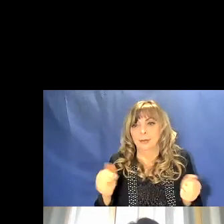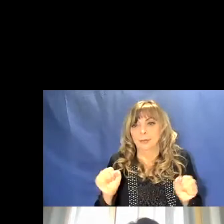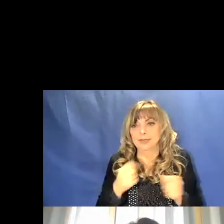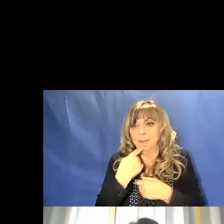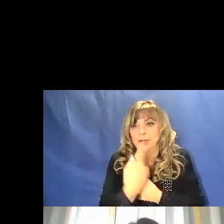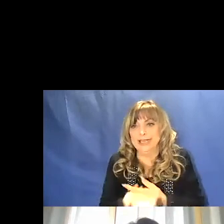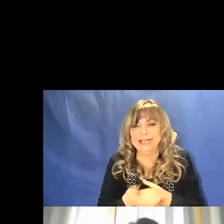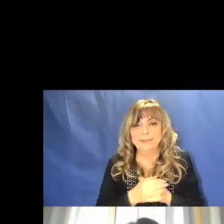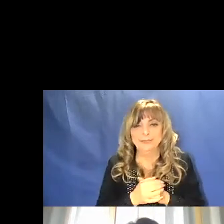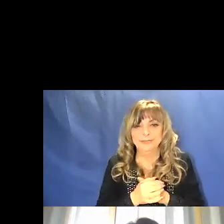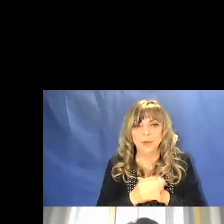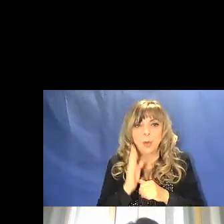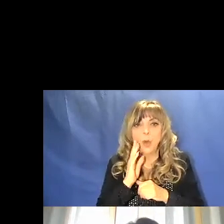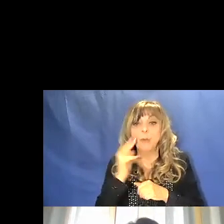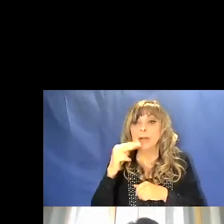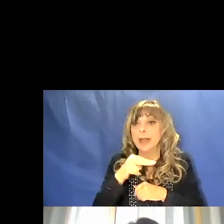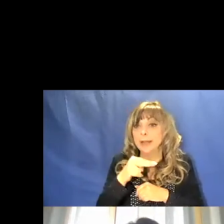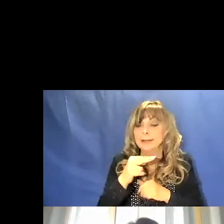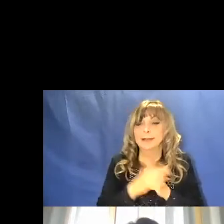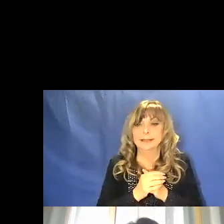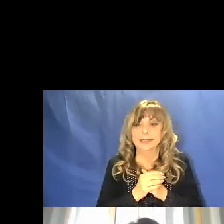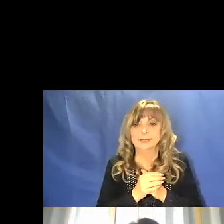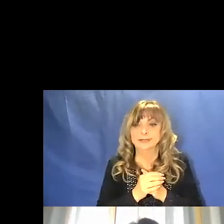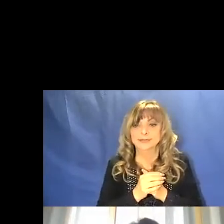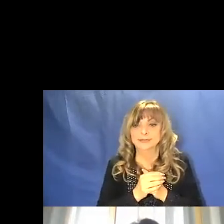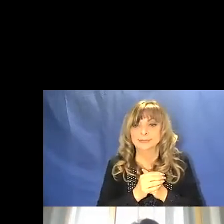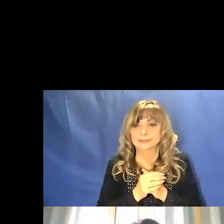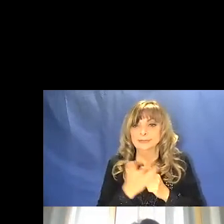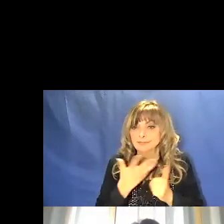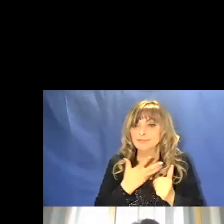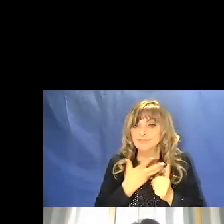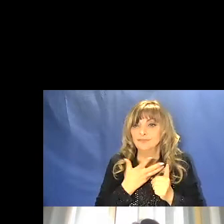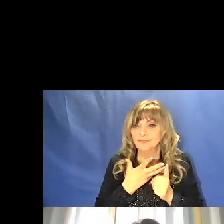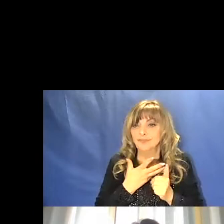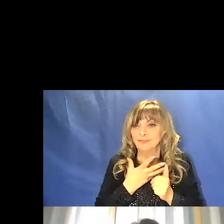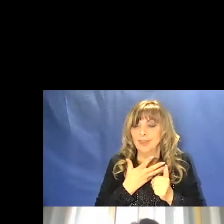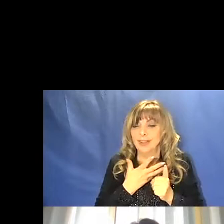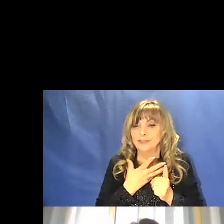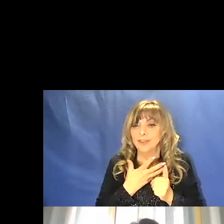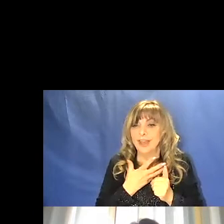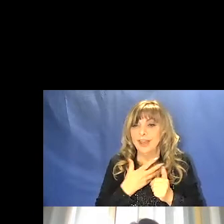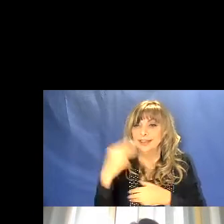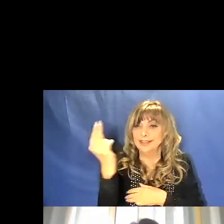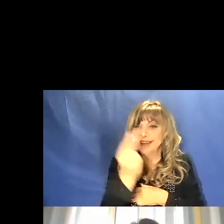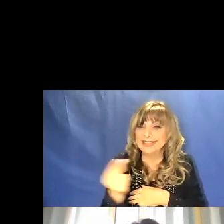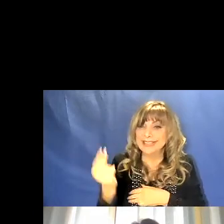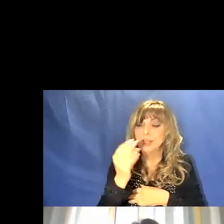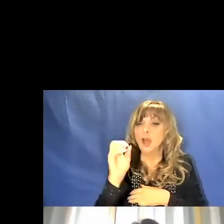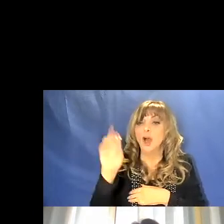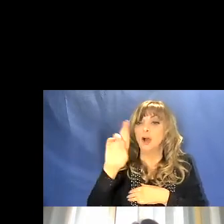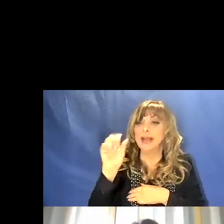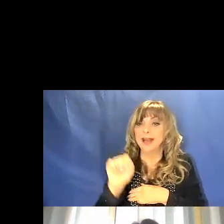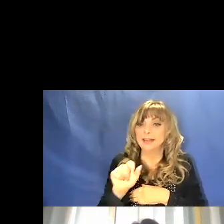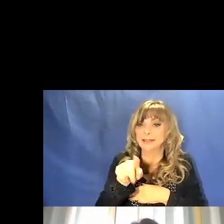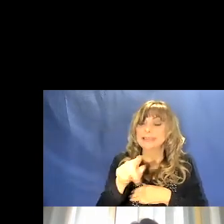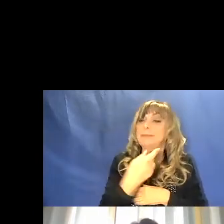All'uomo di Neandertal si devono anche alcuni segni in ocra in Spagna quelli che vedete